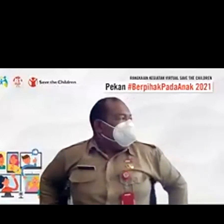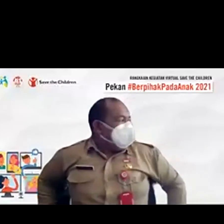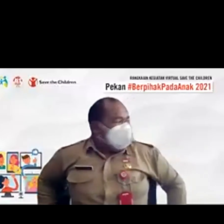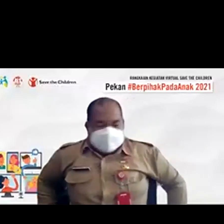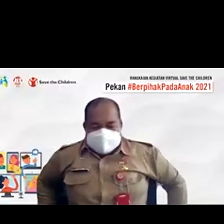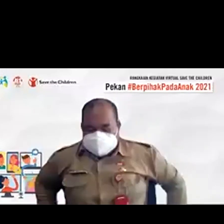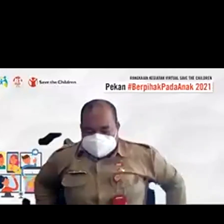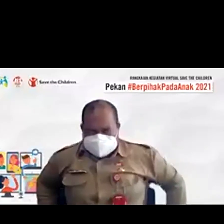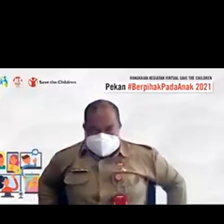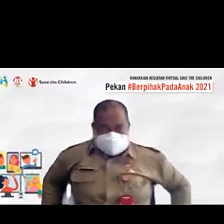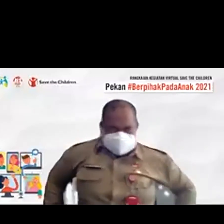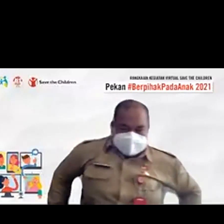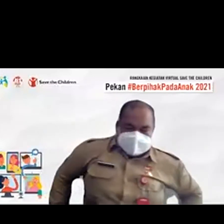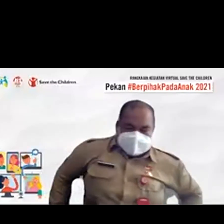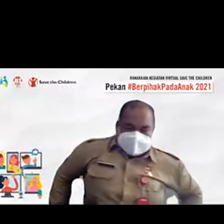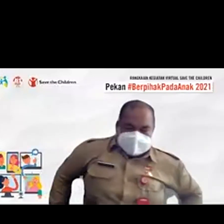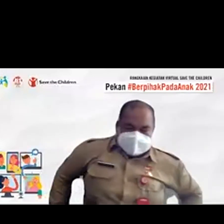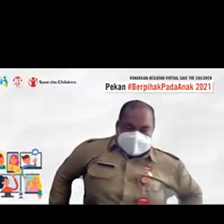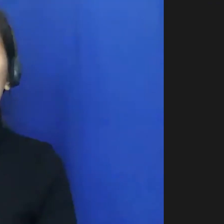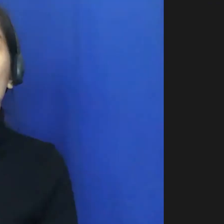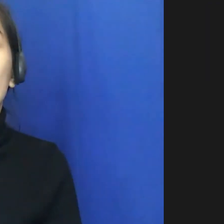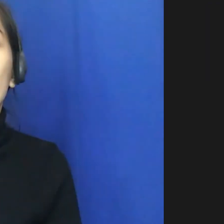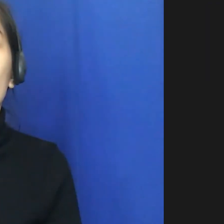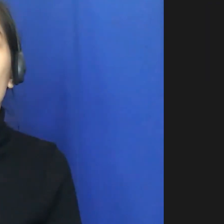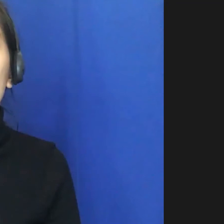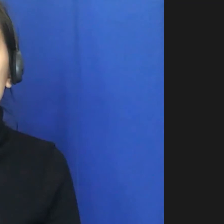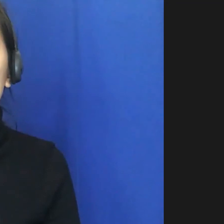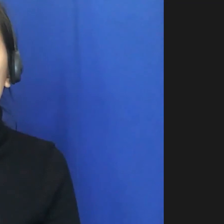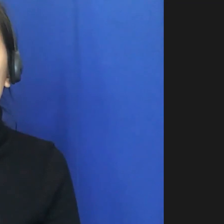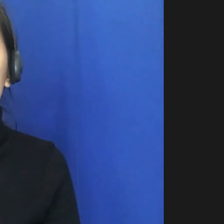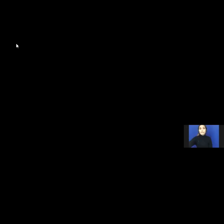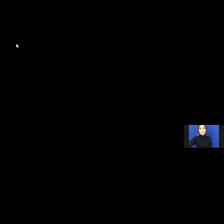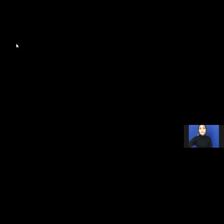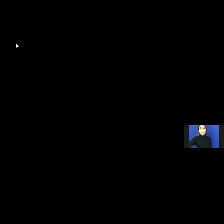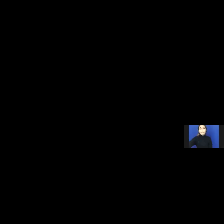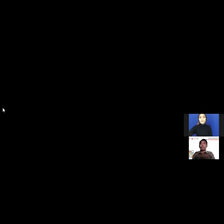bagi kita semua salam di share screen